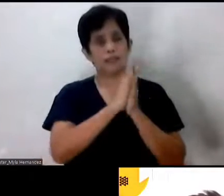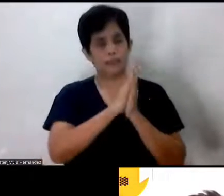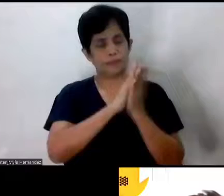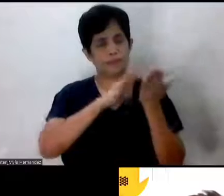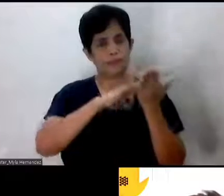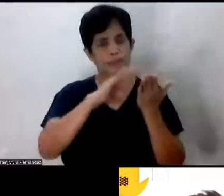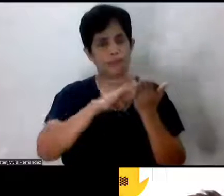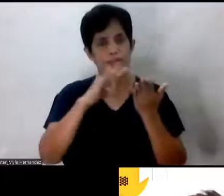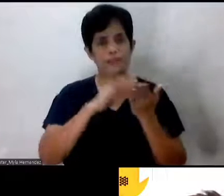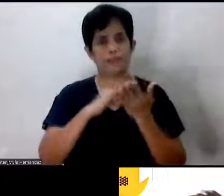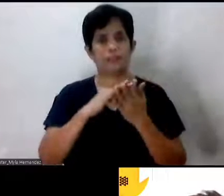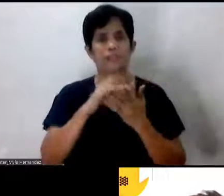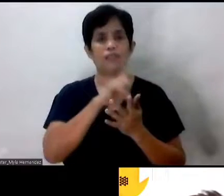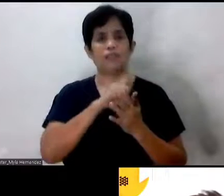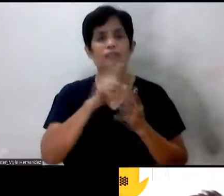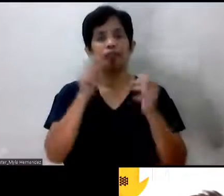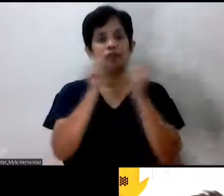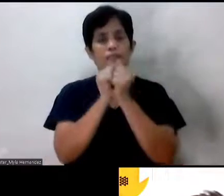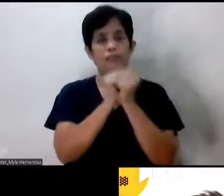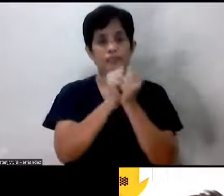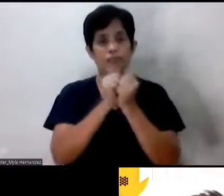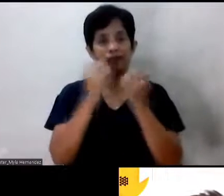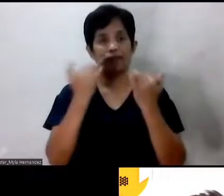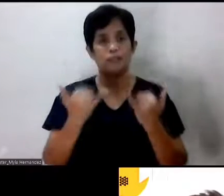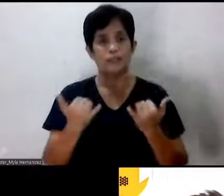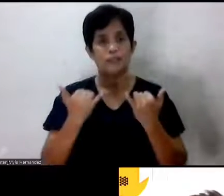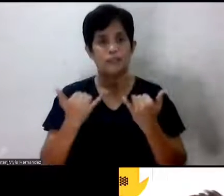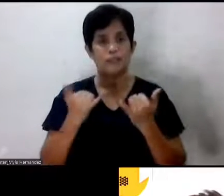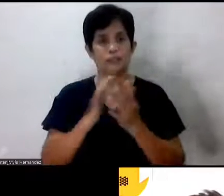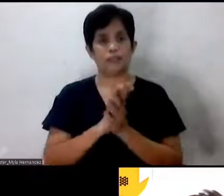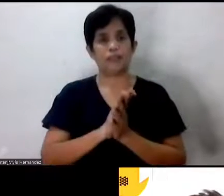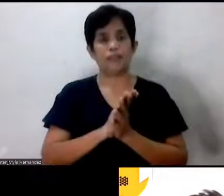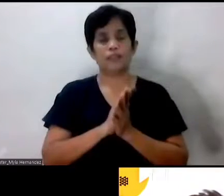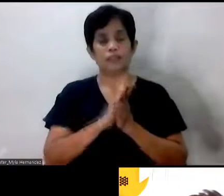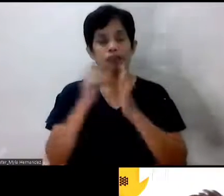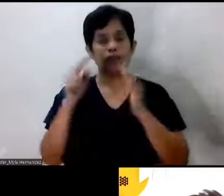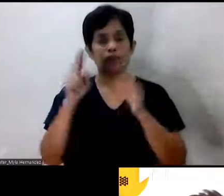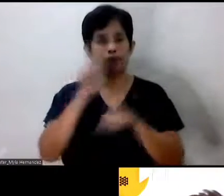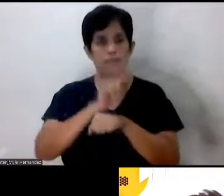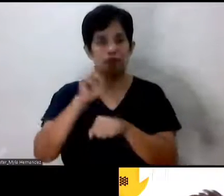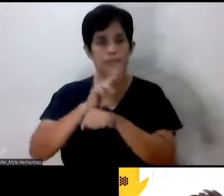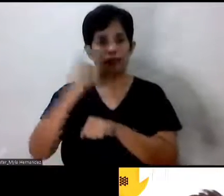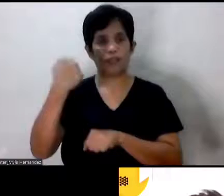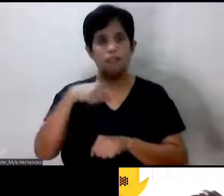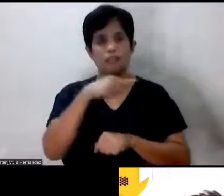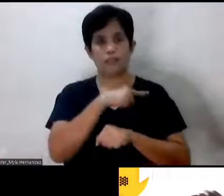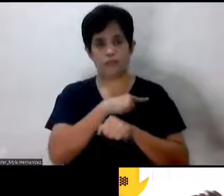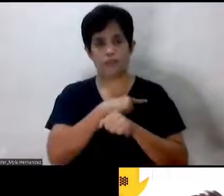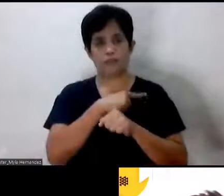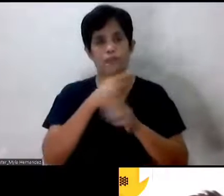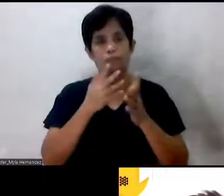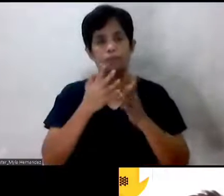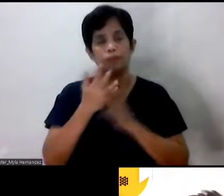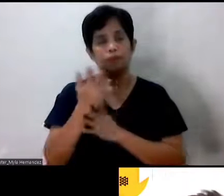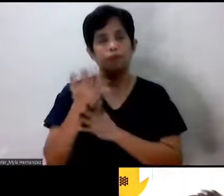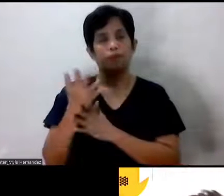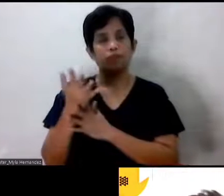sa iyo, O Diyos. Samahan mo kami sa maghapong ito, at gamitin mo kami na maging daluya ng iyong pagpapala sa aming kapwa.